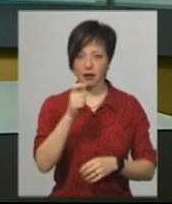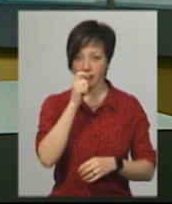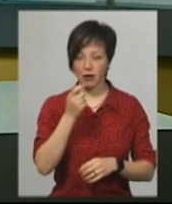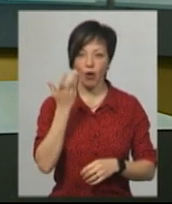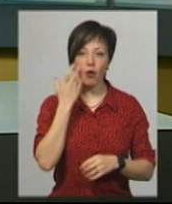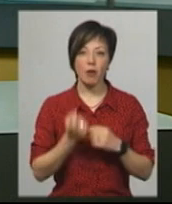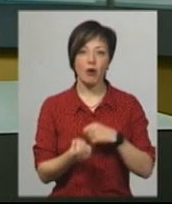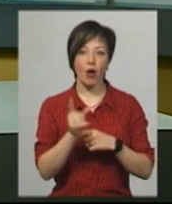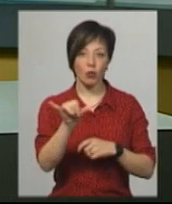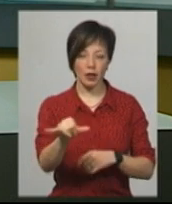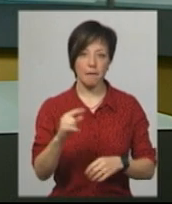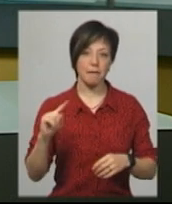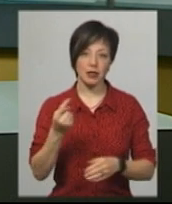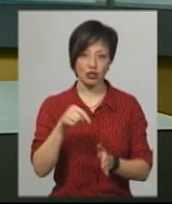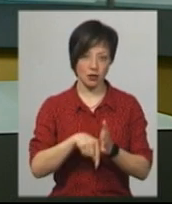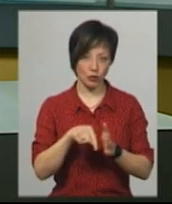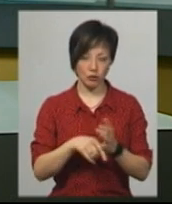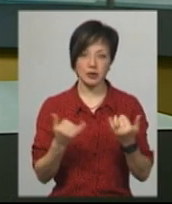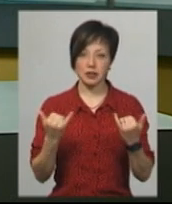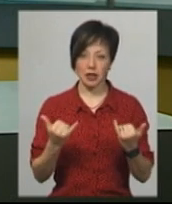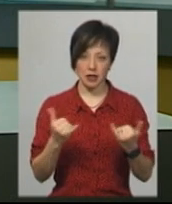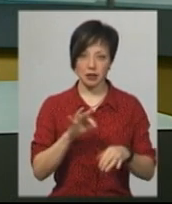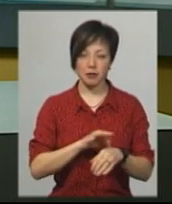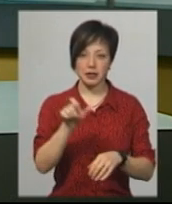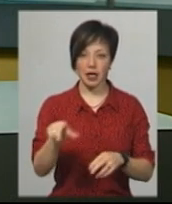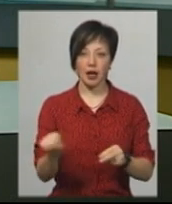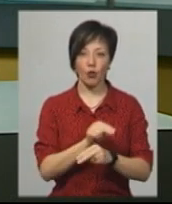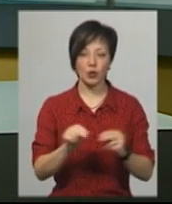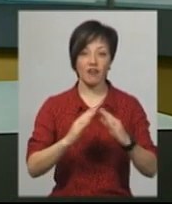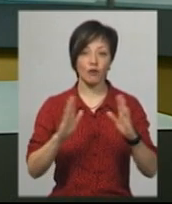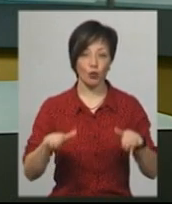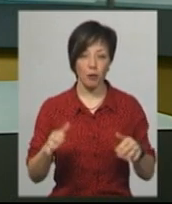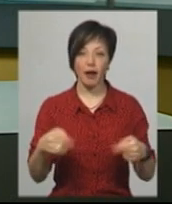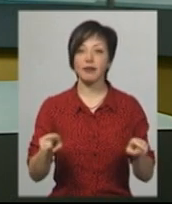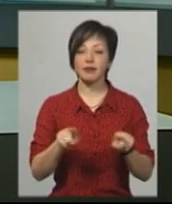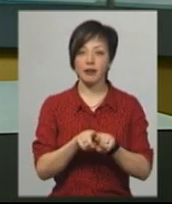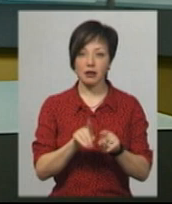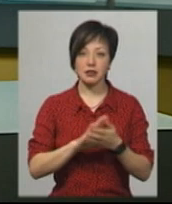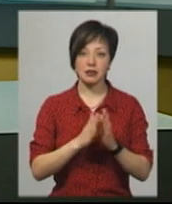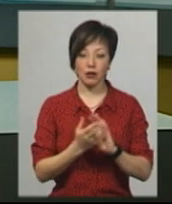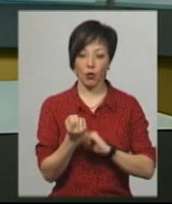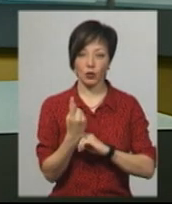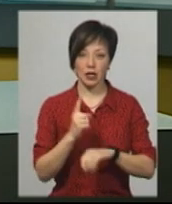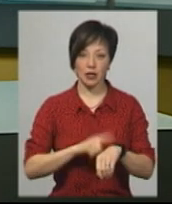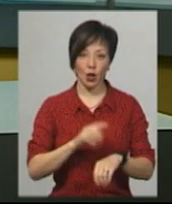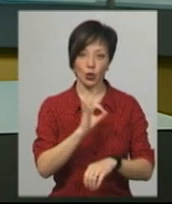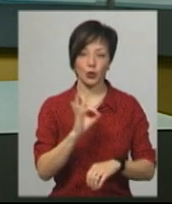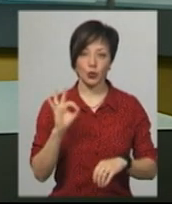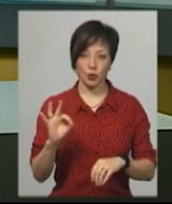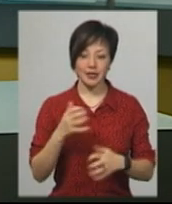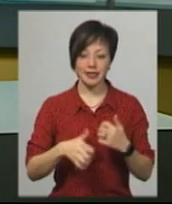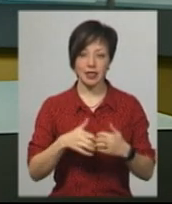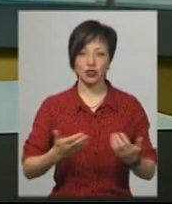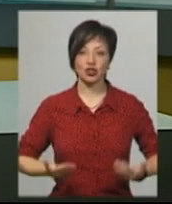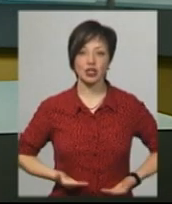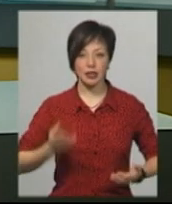появи у пацієнтки перших симптомів. Наразі пацієнтка лікується амбулаторно. Таким чином, станом на 11.00 серед